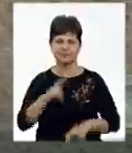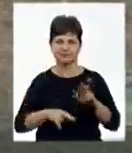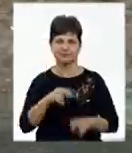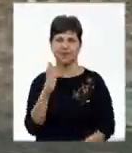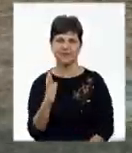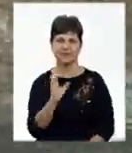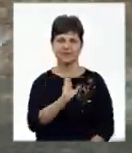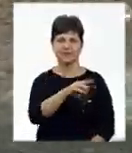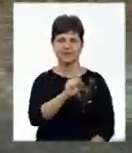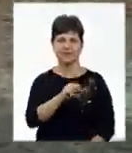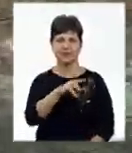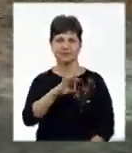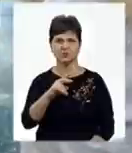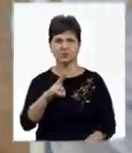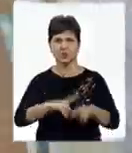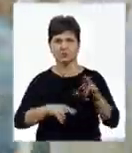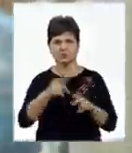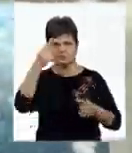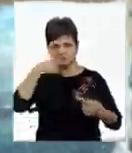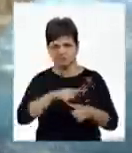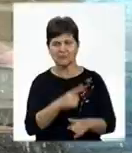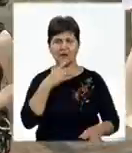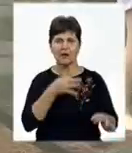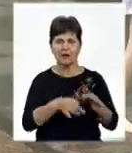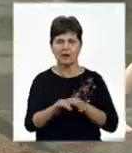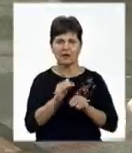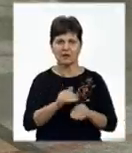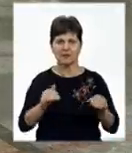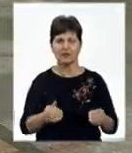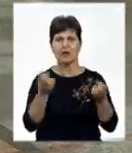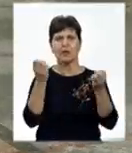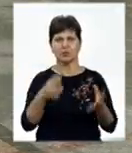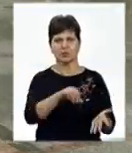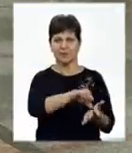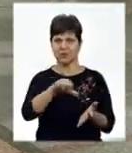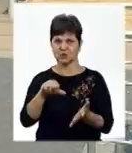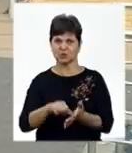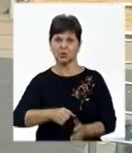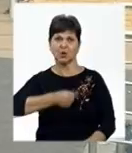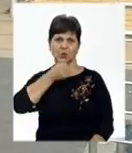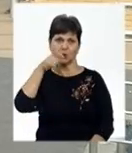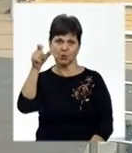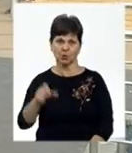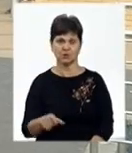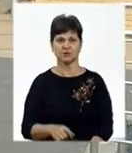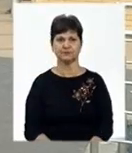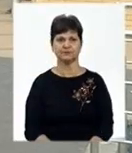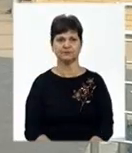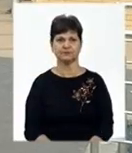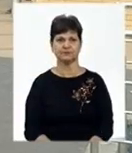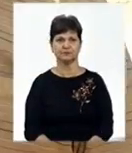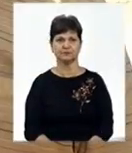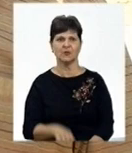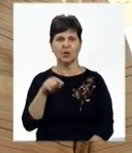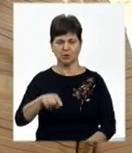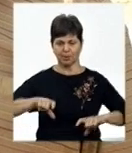який здійснював технічний нагляд за його зведенням, радить дітям бавитися у присутності дорослих. Там весь бетон обліцований